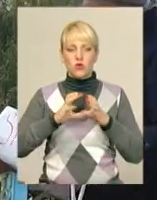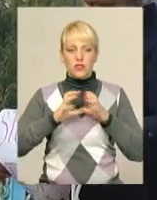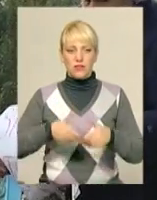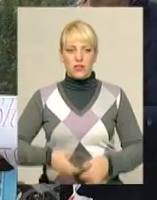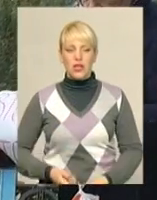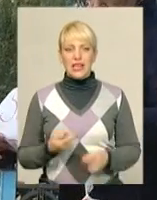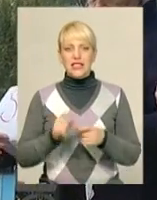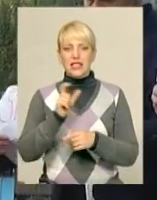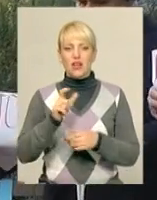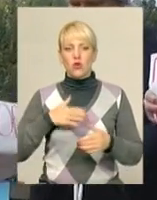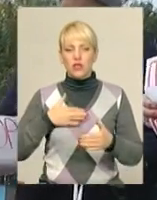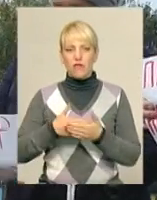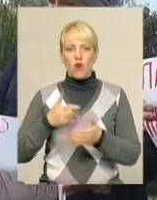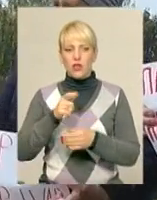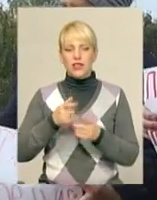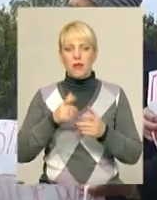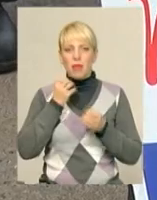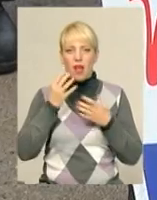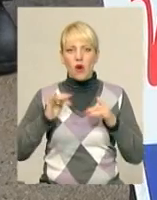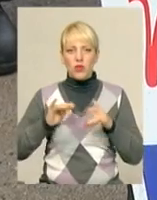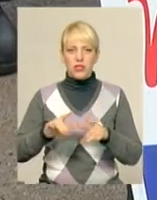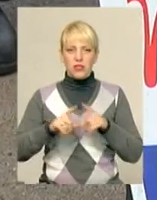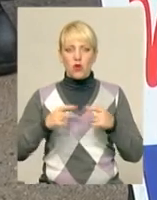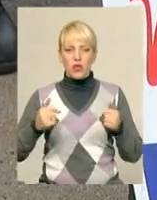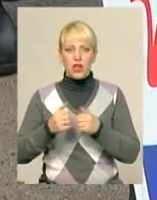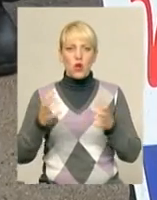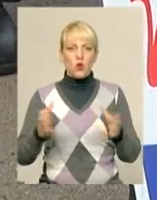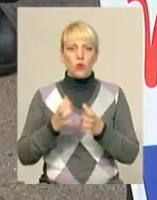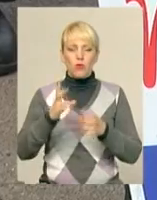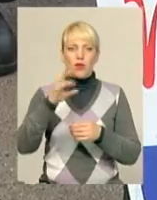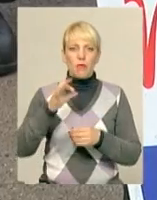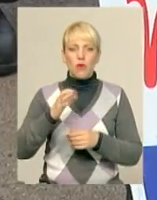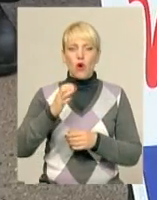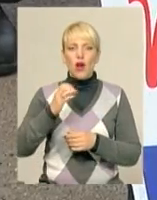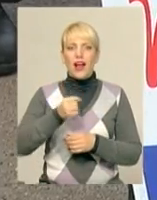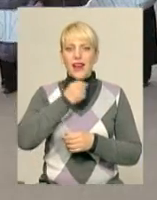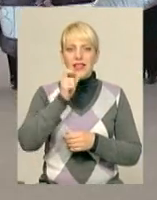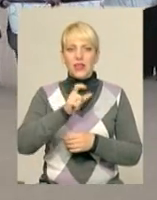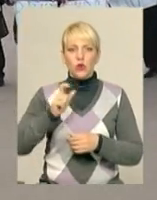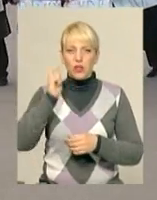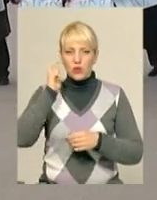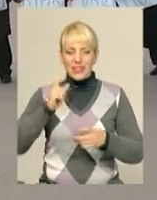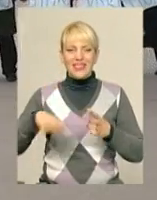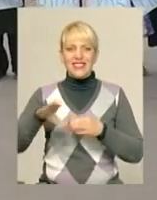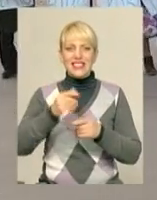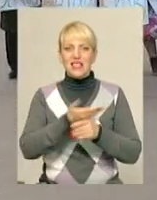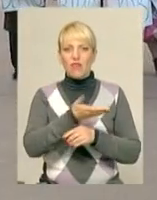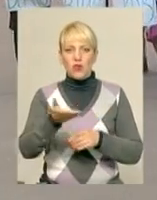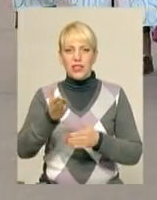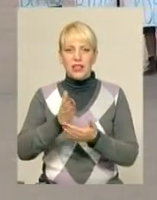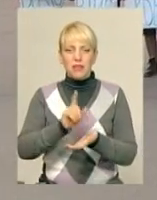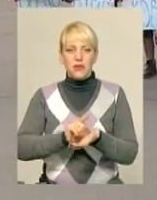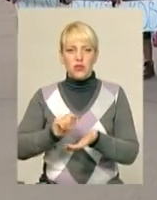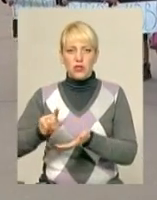миру. Ці люди – волонтери благодійної організації «Турбота пролітніх в Україні». Усі вони пенсіонери, але намагаються, чим